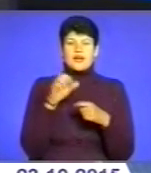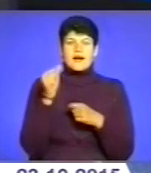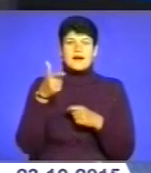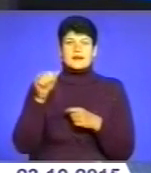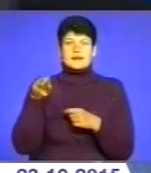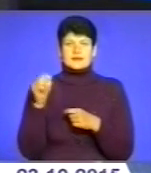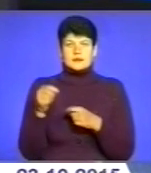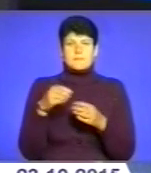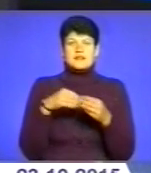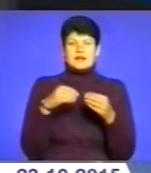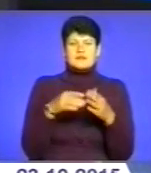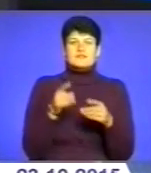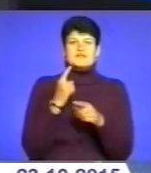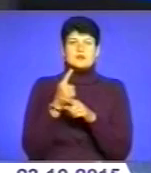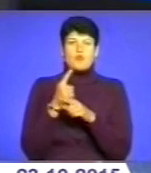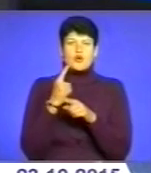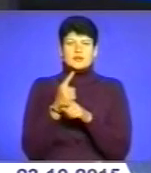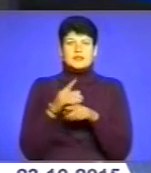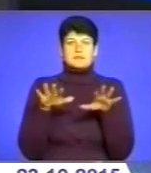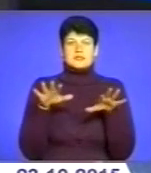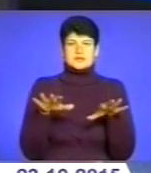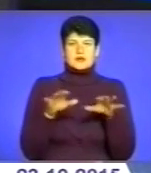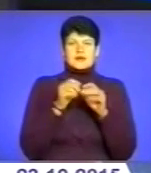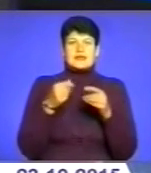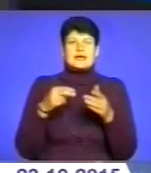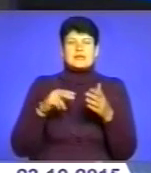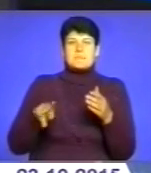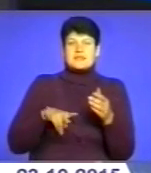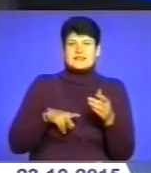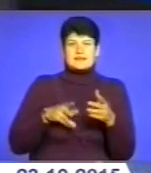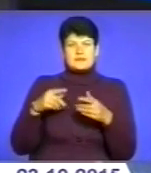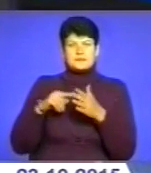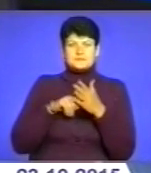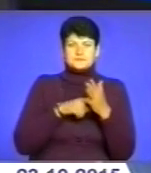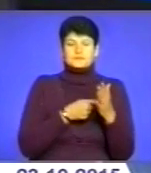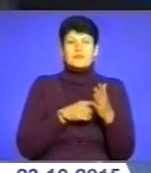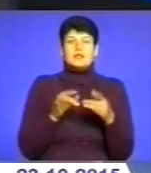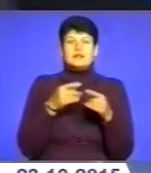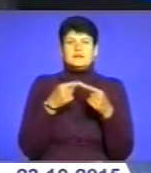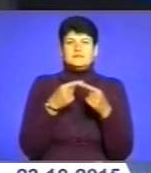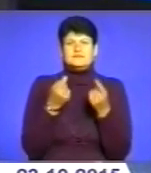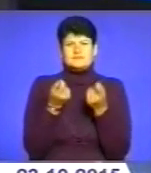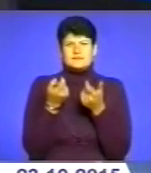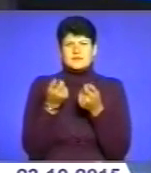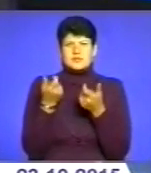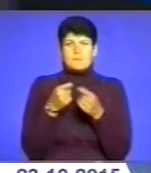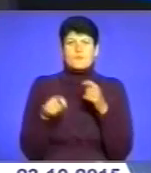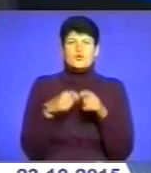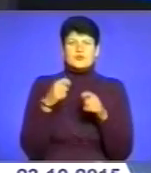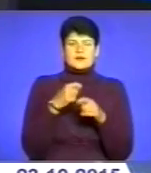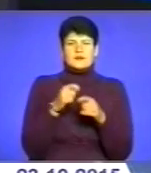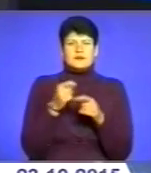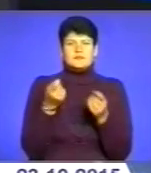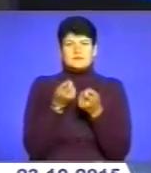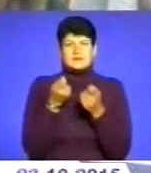політичної реклами у заборонених місцях та адміністративний тиск. На значні порушення виборчого законодавства незначна реакція правоохоронних